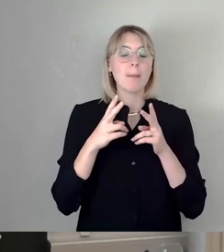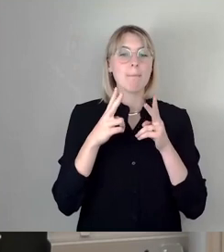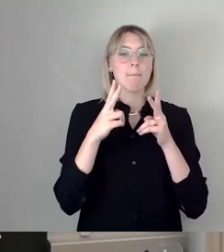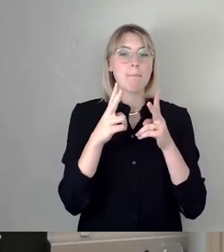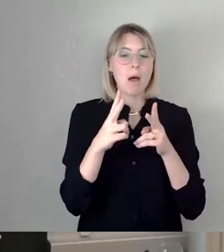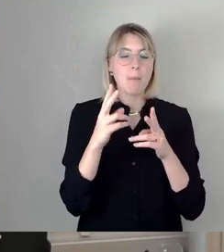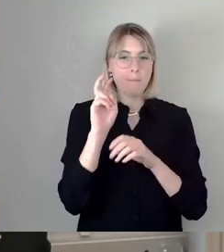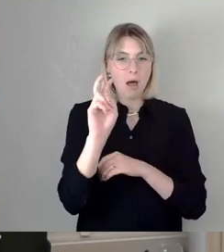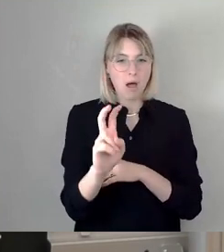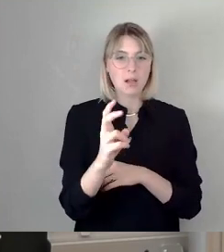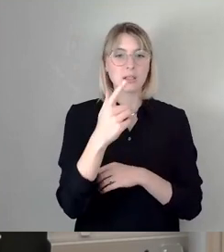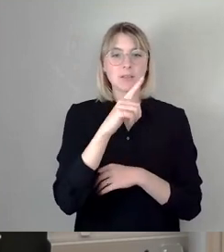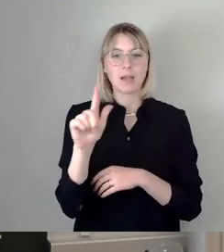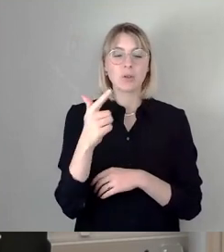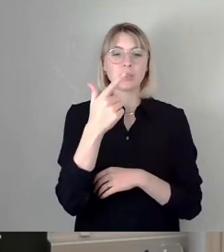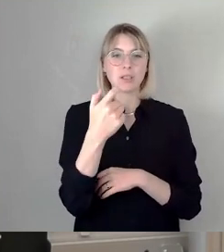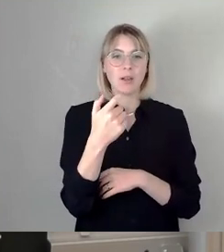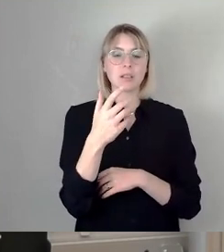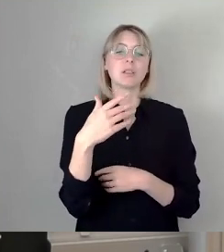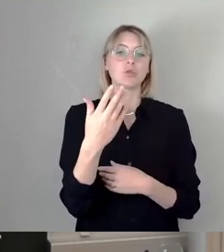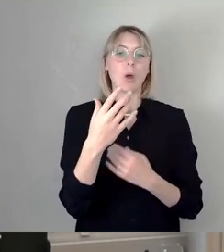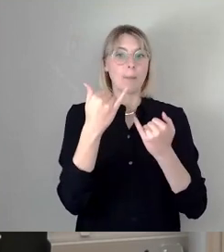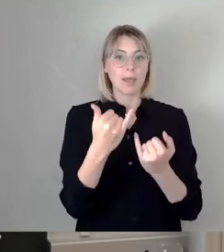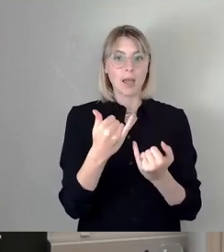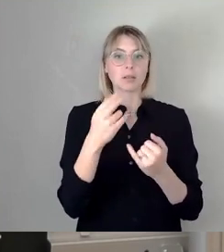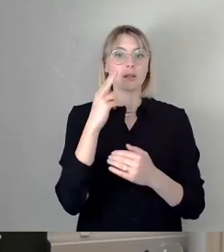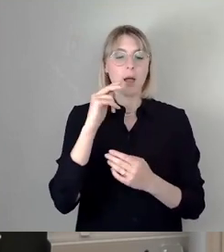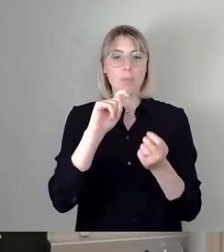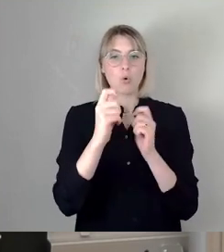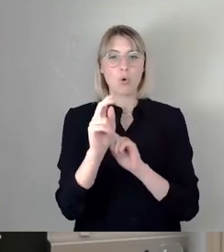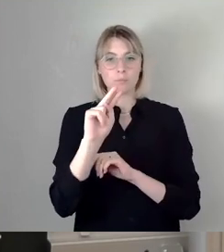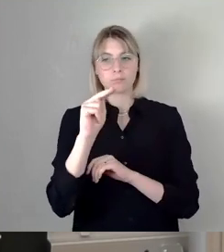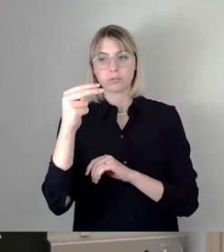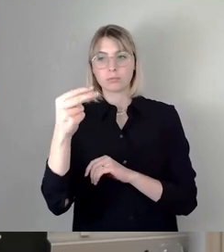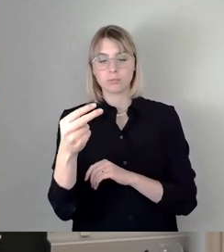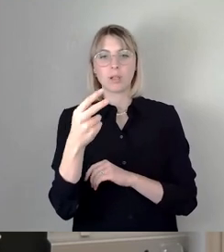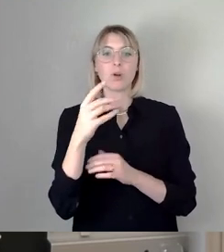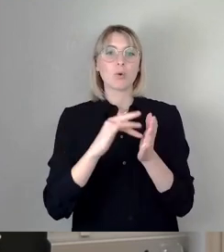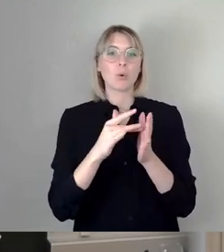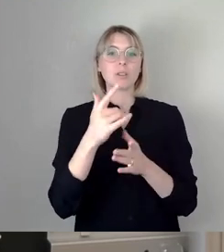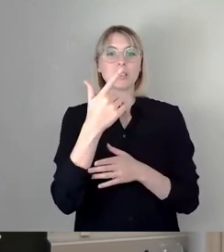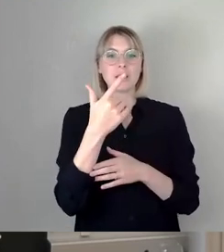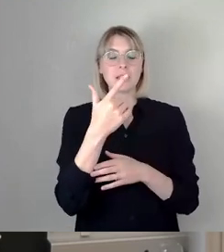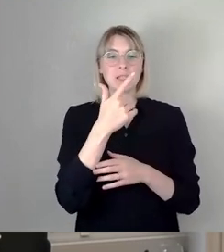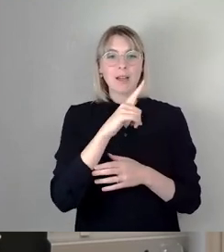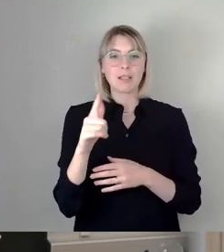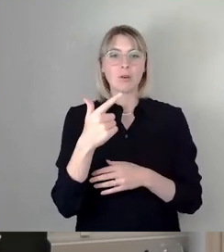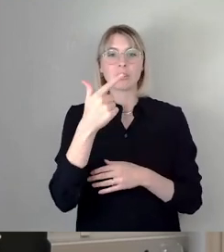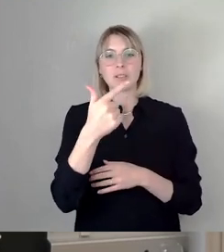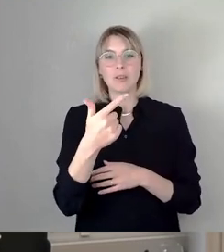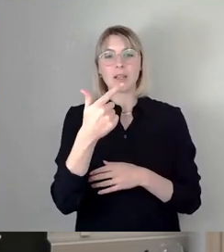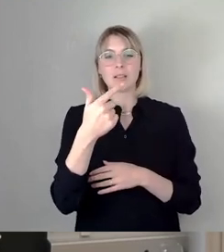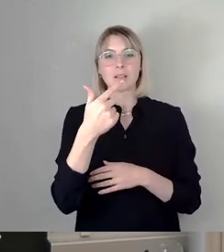inzwischen hat man es lieber umbenannt, damit es nicht mehr so peinlich ist, weil man es schlecht 2032 nennen konnte, weil man wahrscheinlich Bedenken hat, eine 2032 könnte